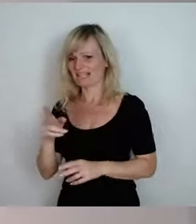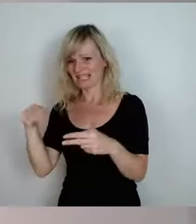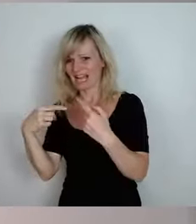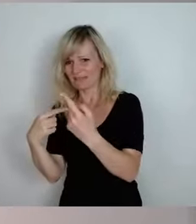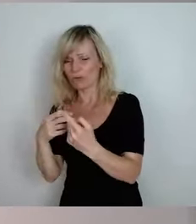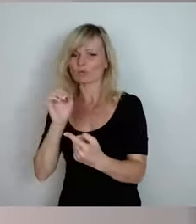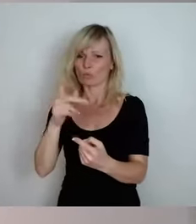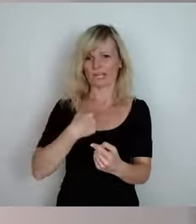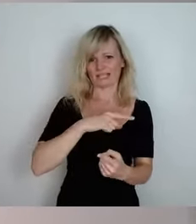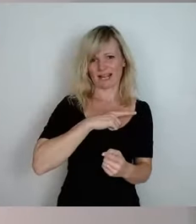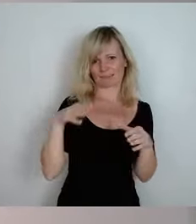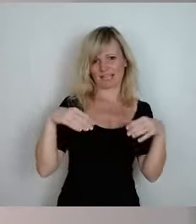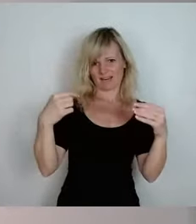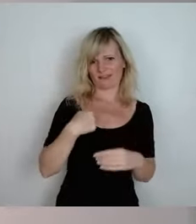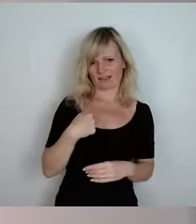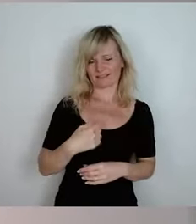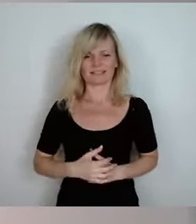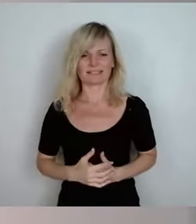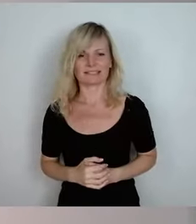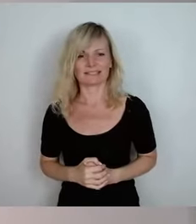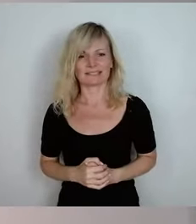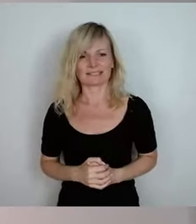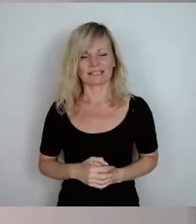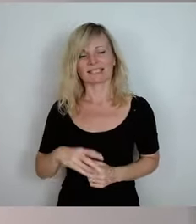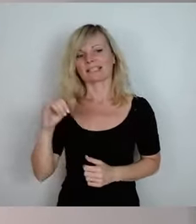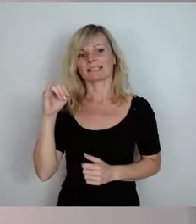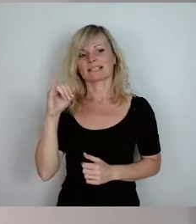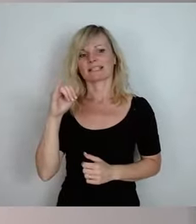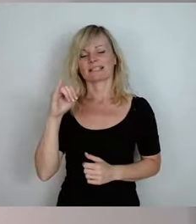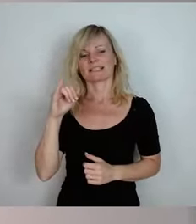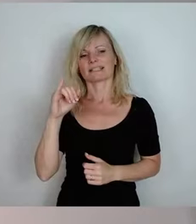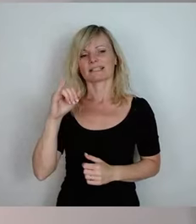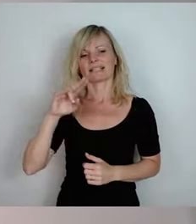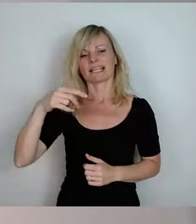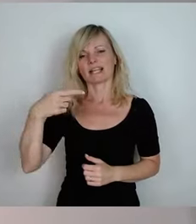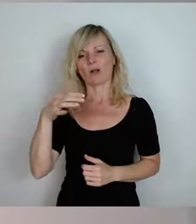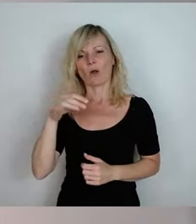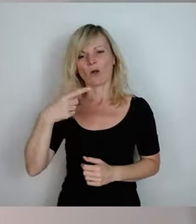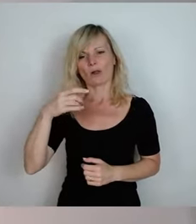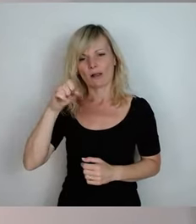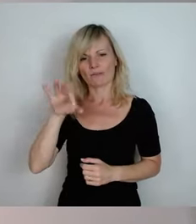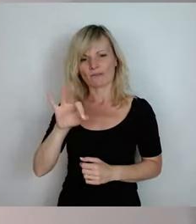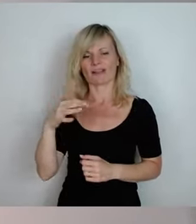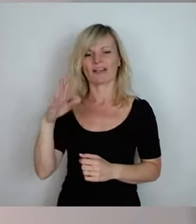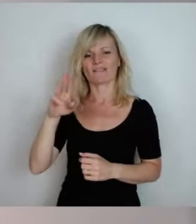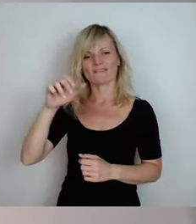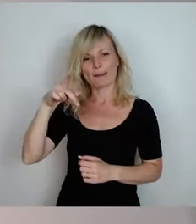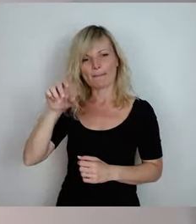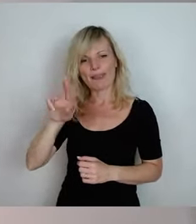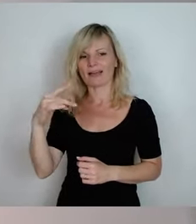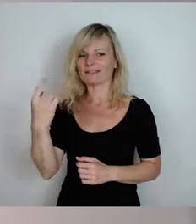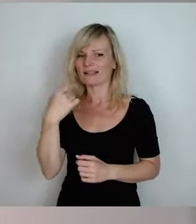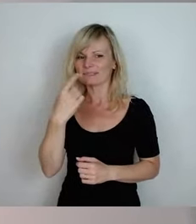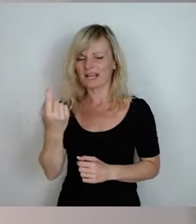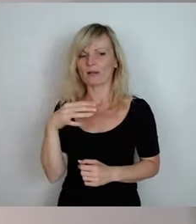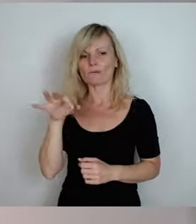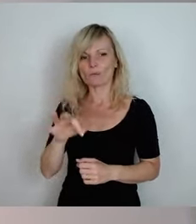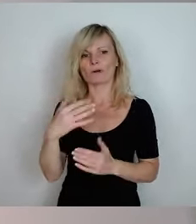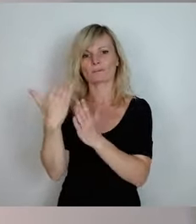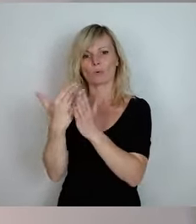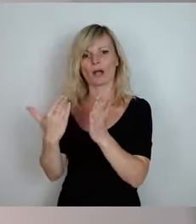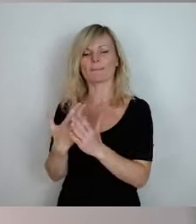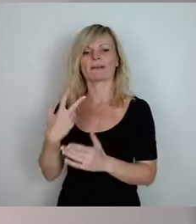Also der Ingolf Wappler hat mir gerade zugeflüstert, dass er das für das Programm Vitale Ortskerne